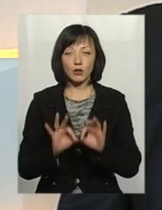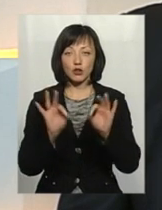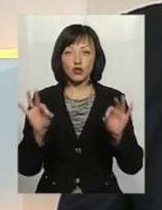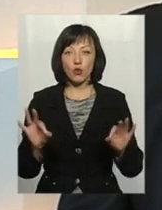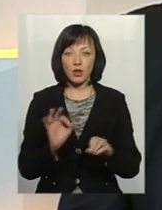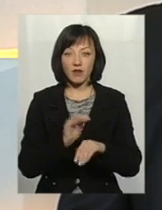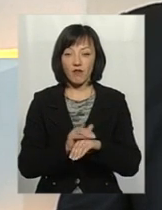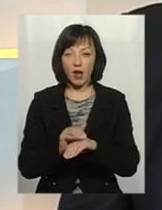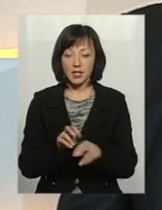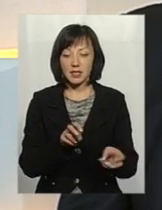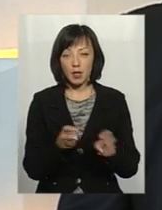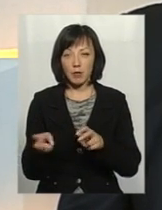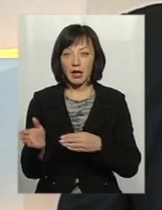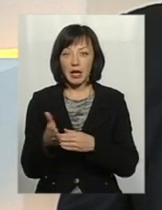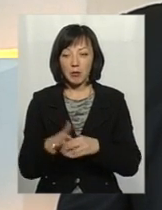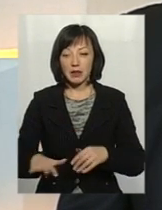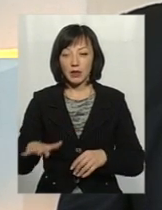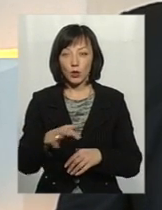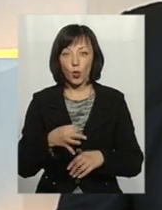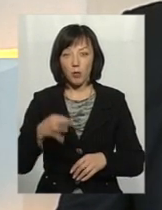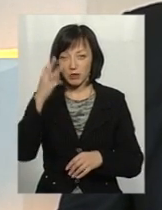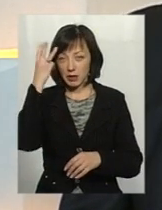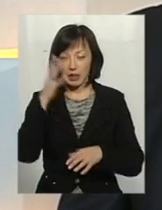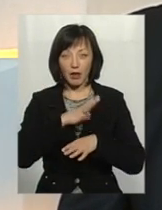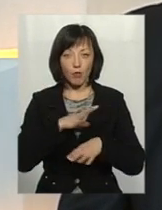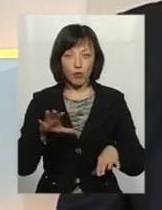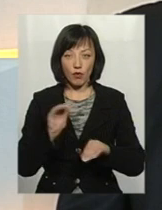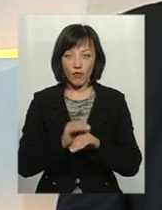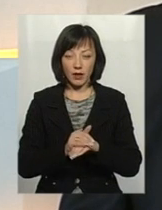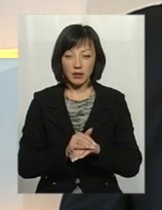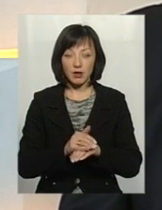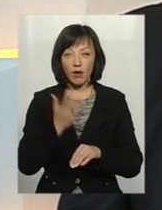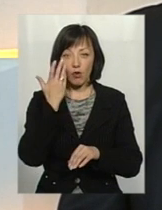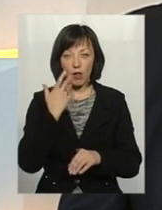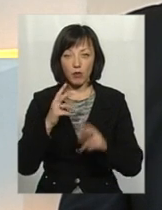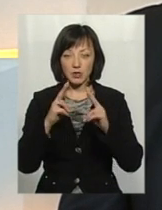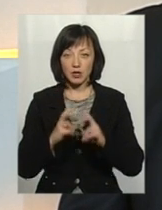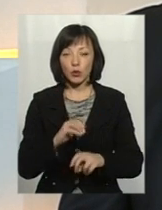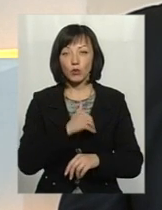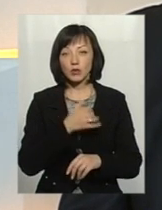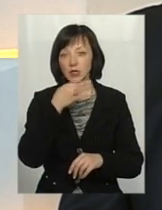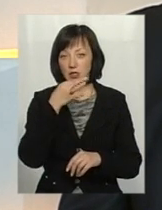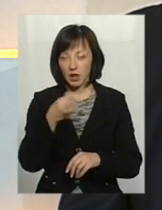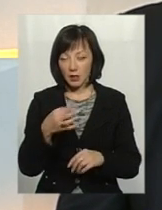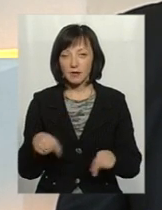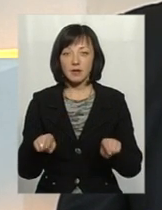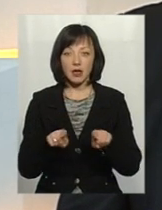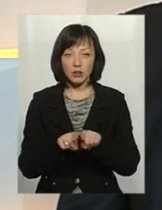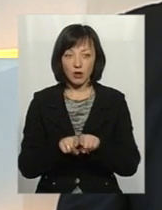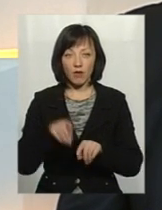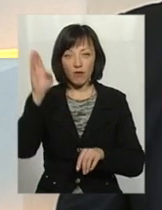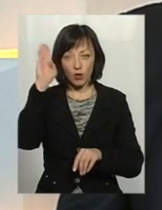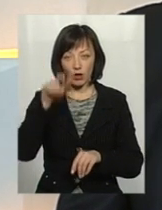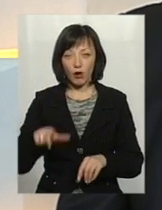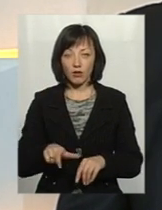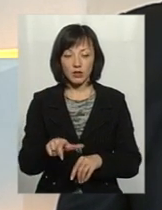фактів згибель риби на території Хмельницької області не було виявлено на час обстеження. І я хочу сказати, що все-таки вода у